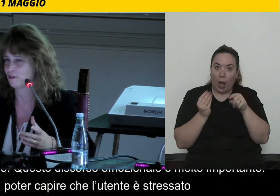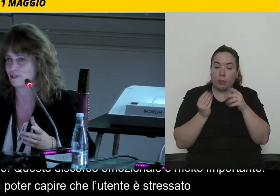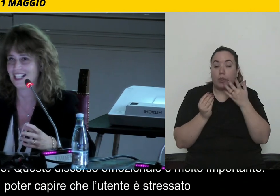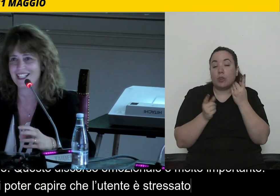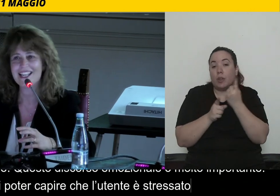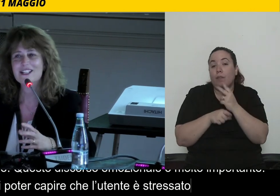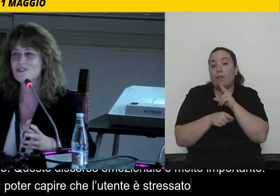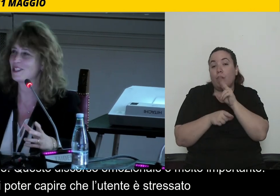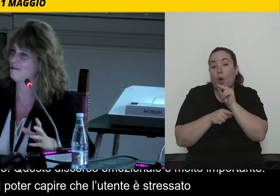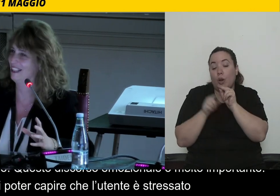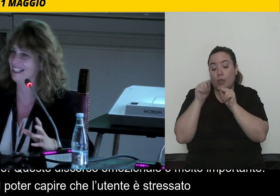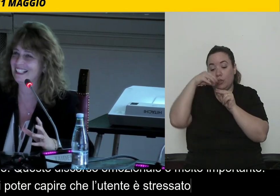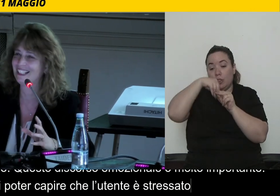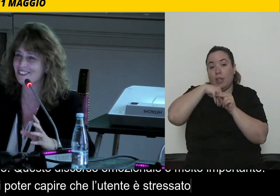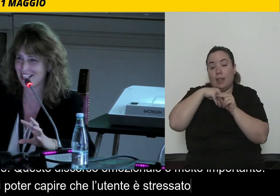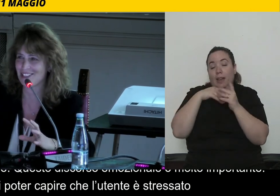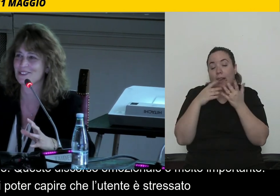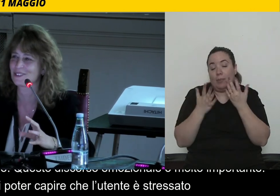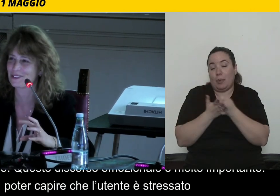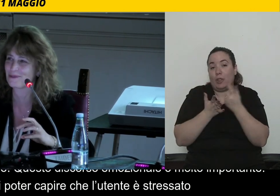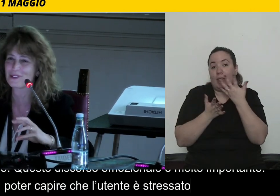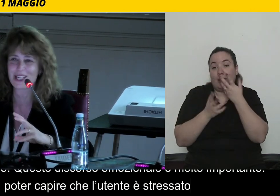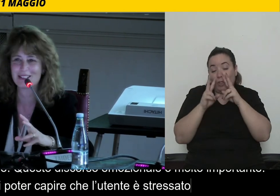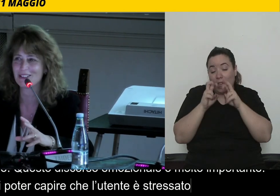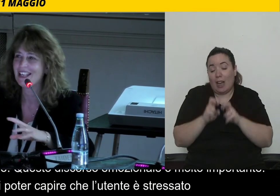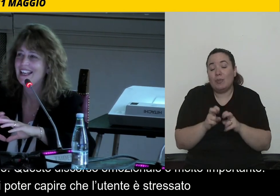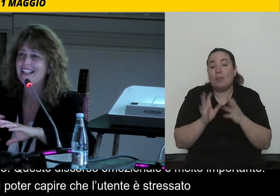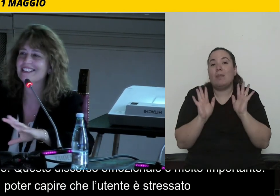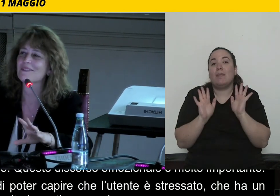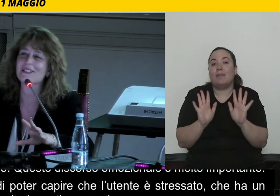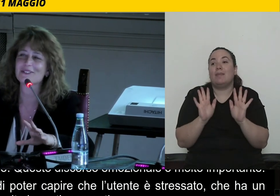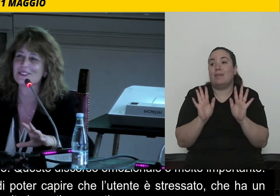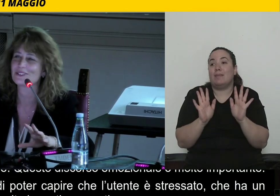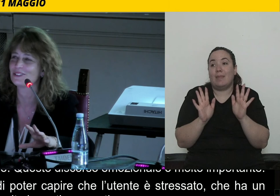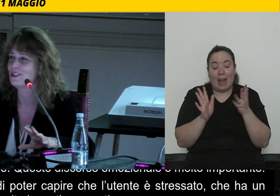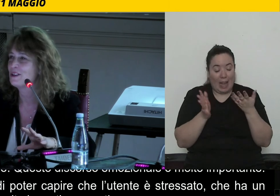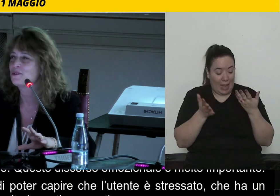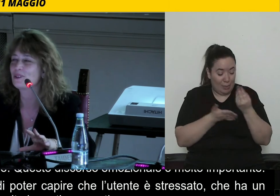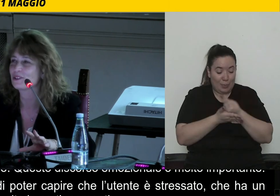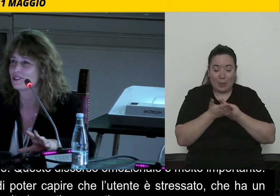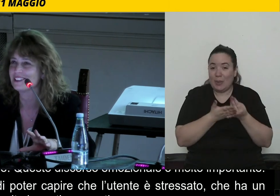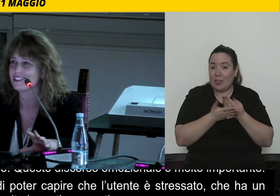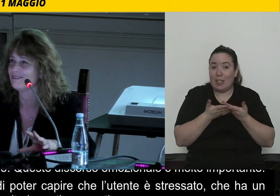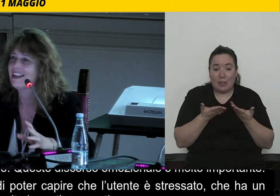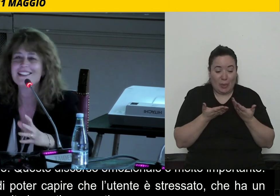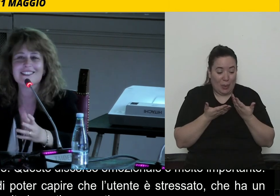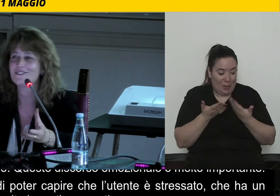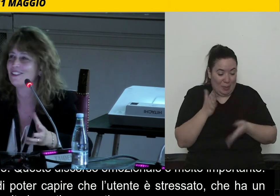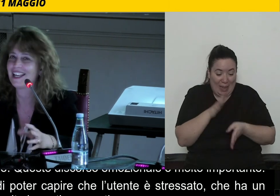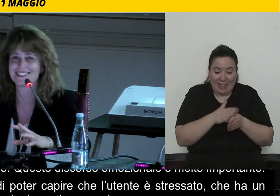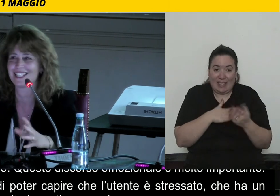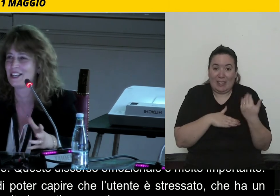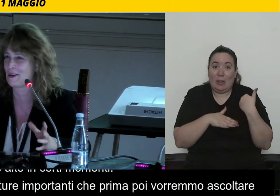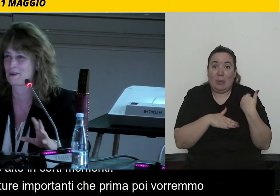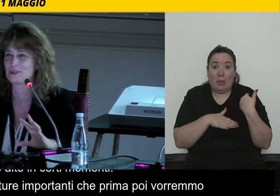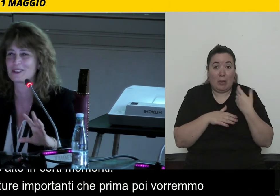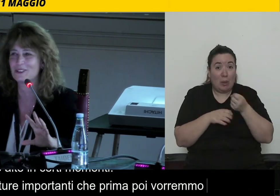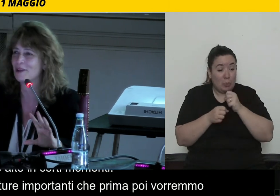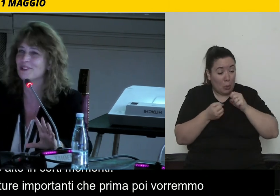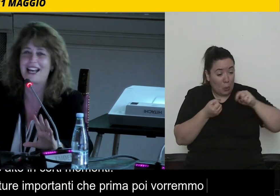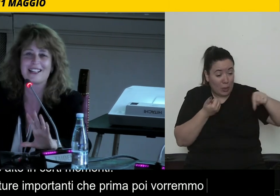vorremmo affrontare. Non siamo tanti a lavorare su questo progetto e le diramazioni sono numerosissime. Se voleste